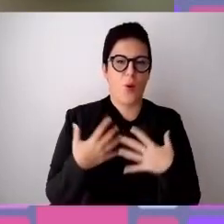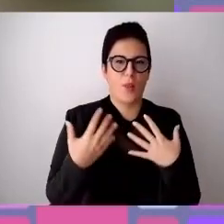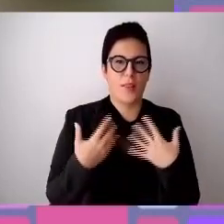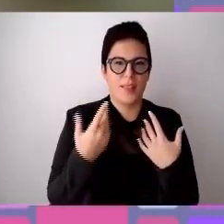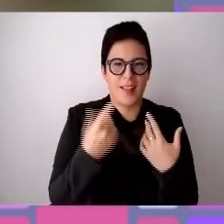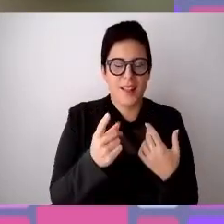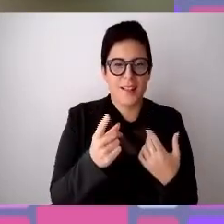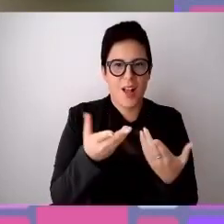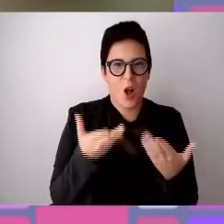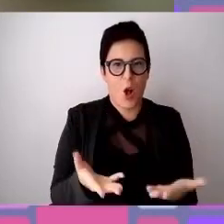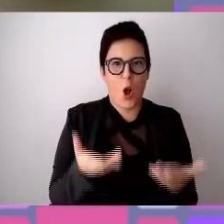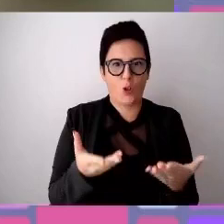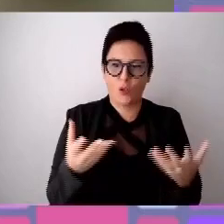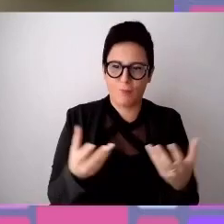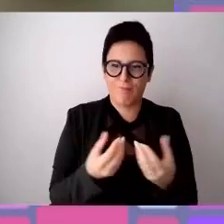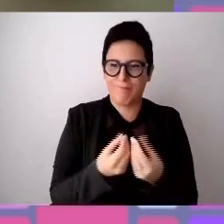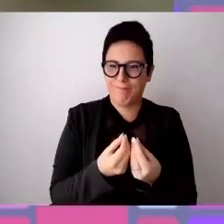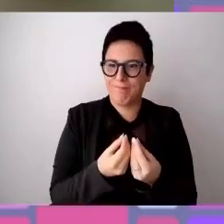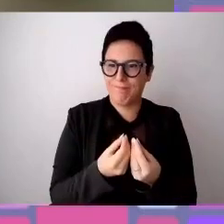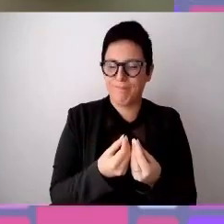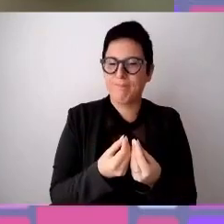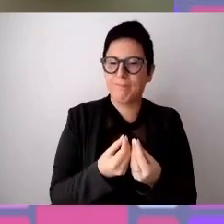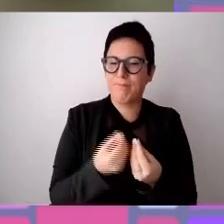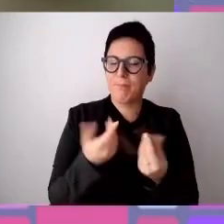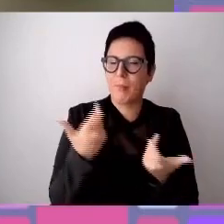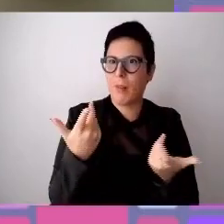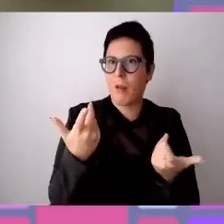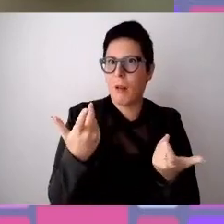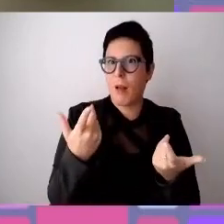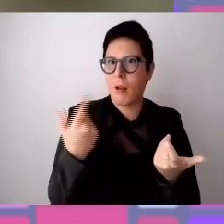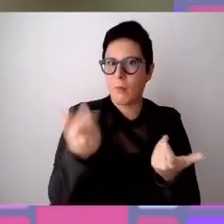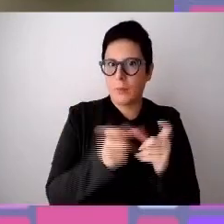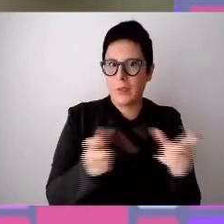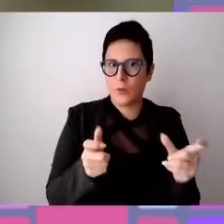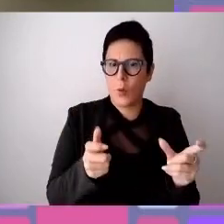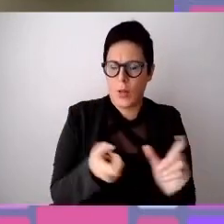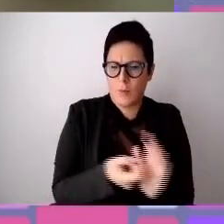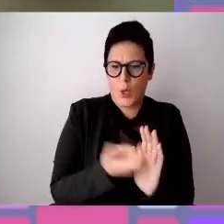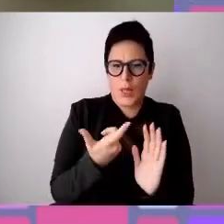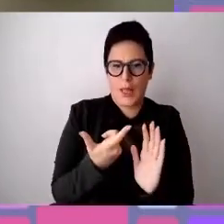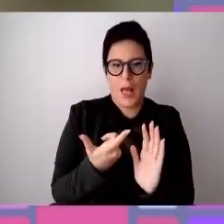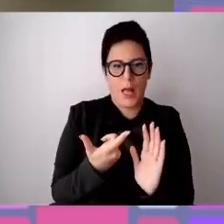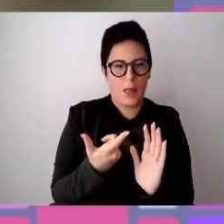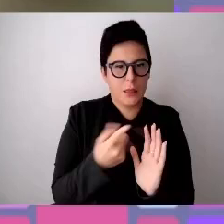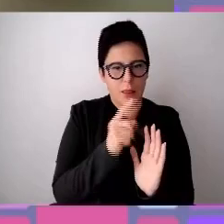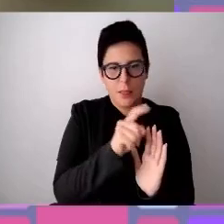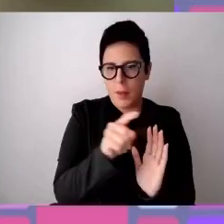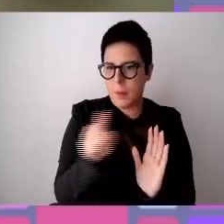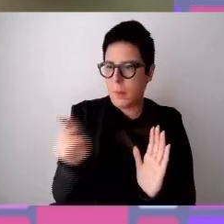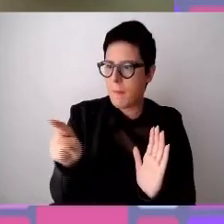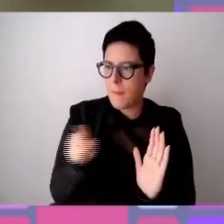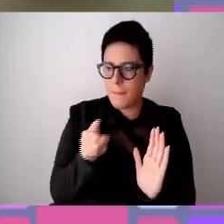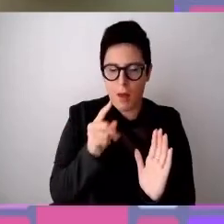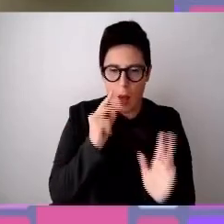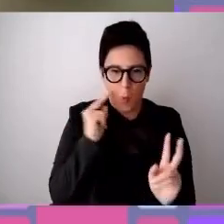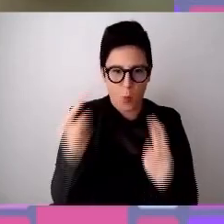insieme a persone molto, sicuramente molto significative e che sapranno darvi dei punti di